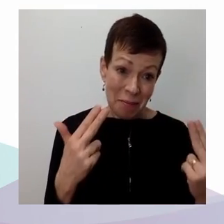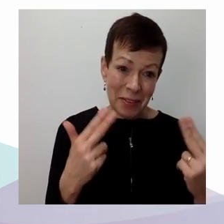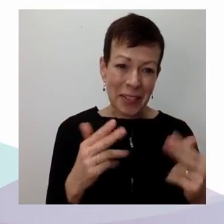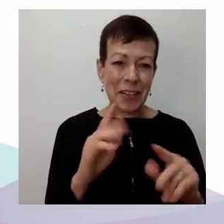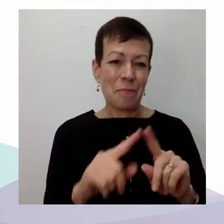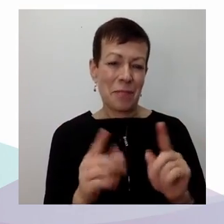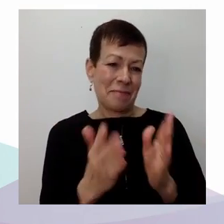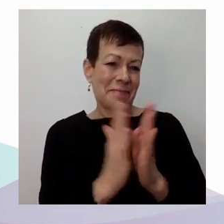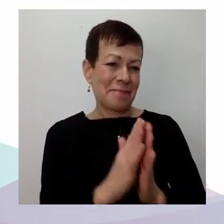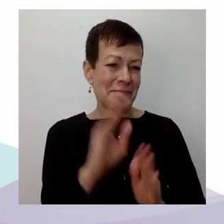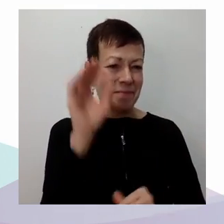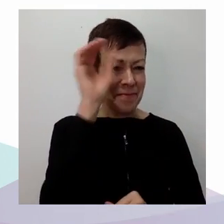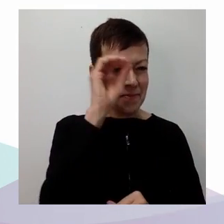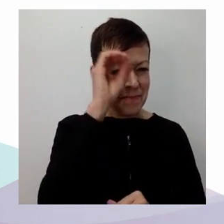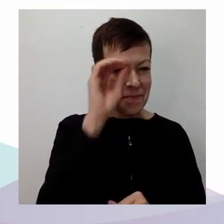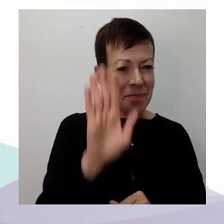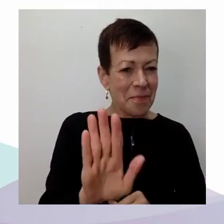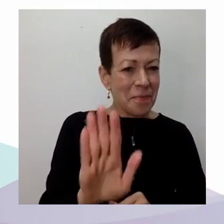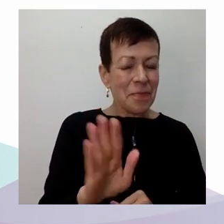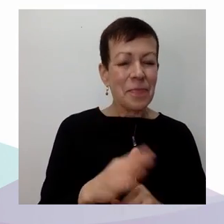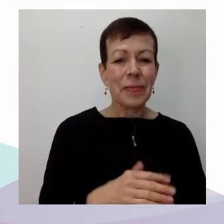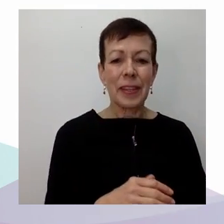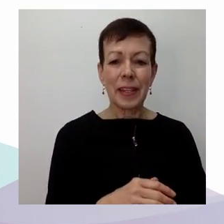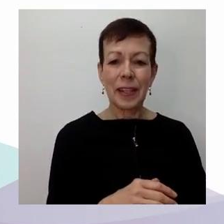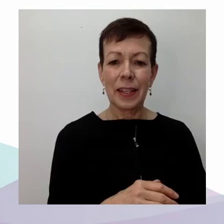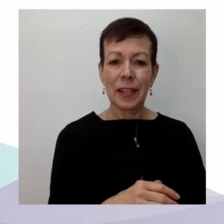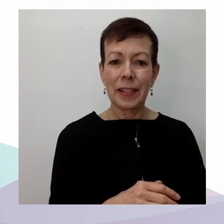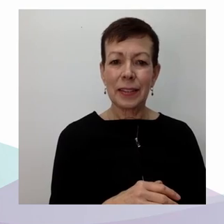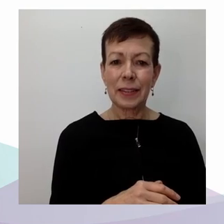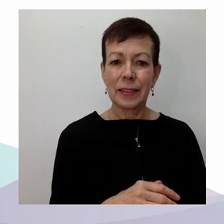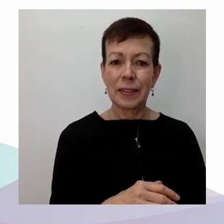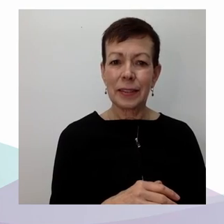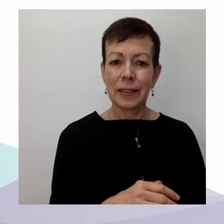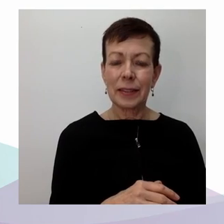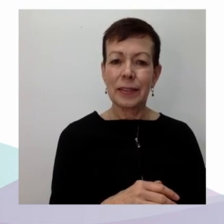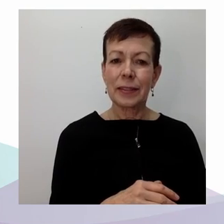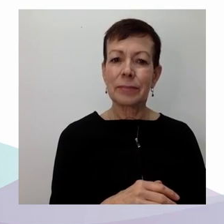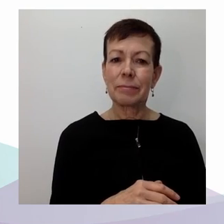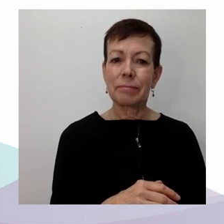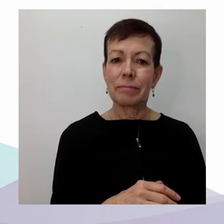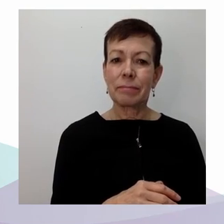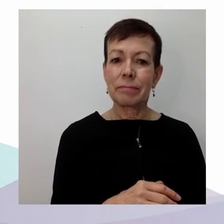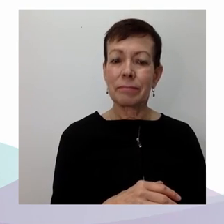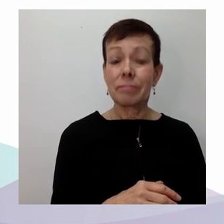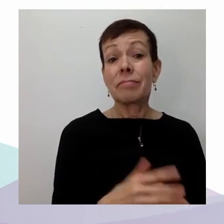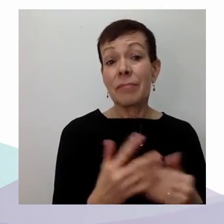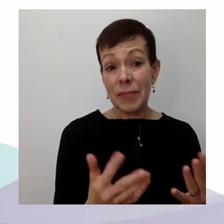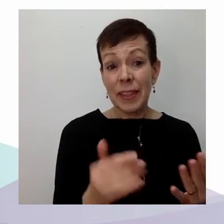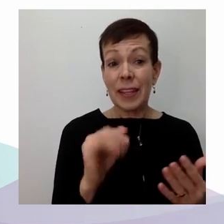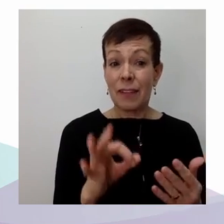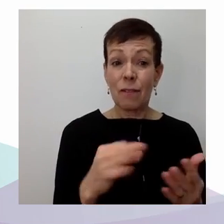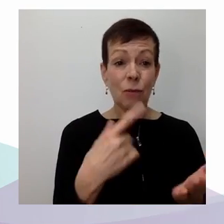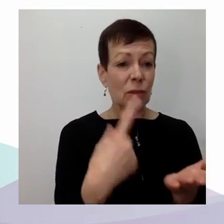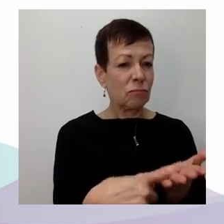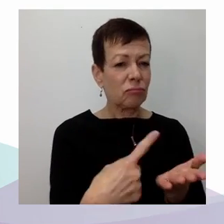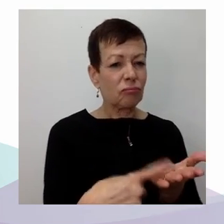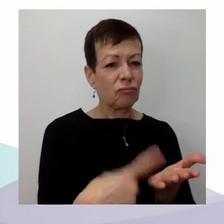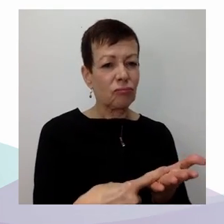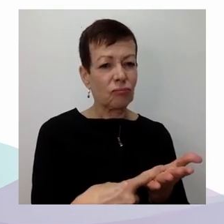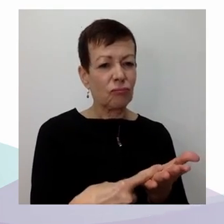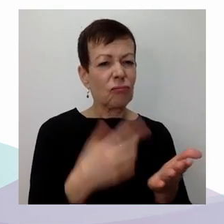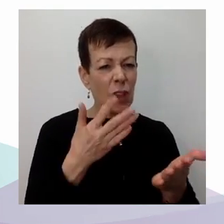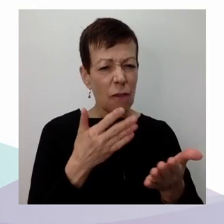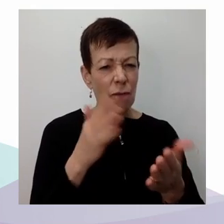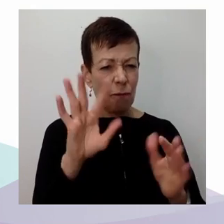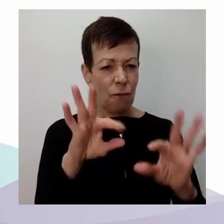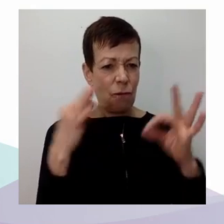croire. On sait que dans le domaine des droits de la francophonie canadienne, ce qui a aidé, c'est bien entendu, la mise en